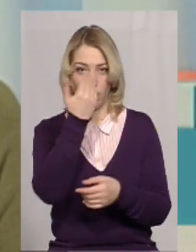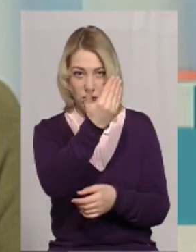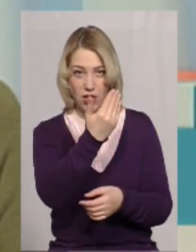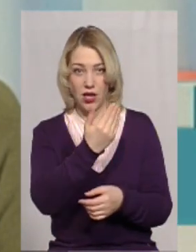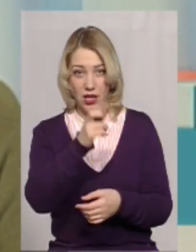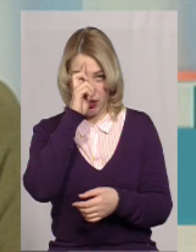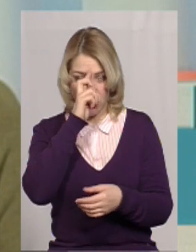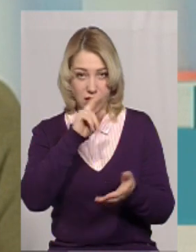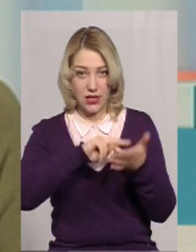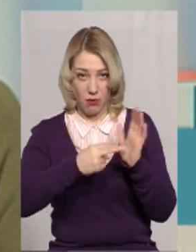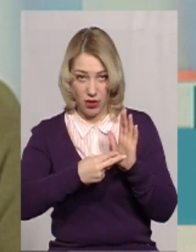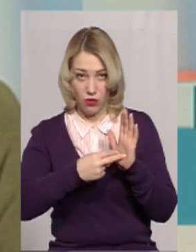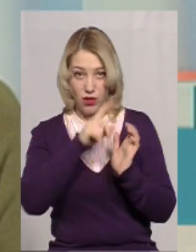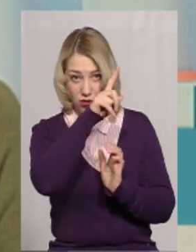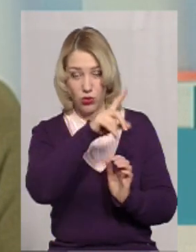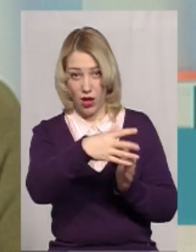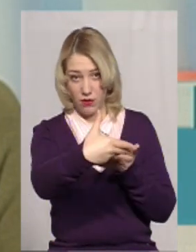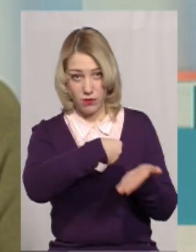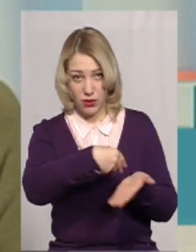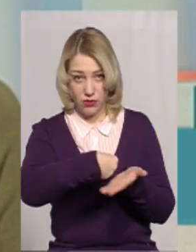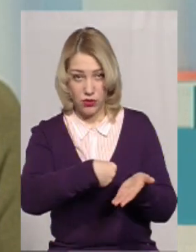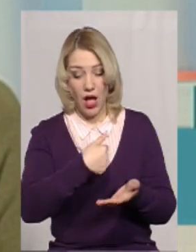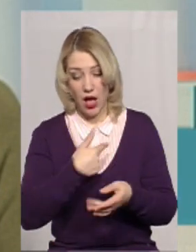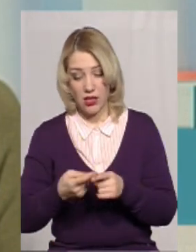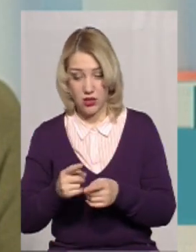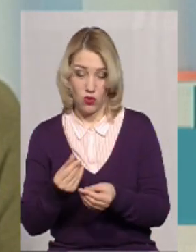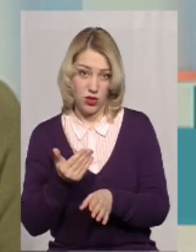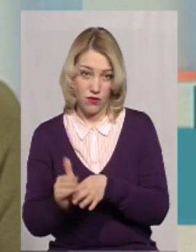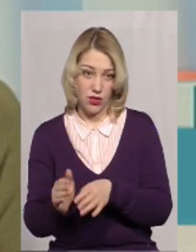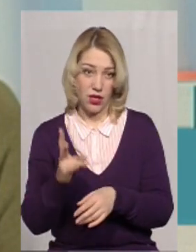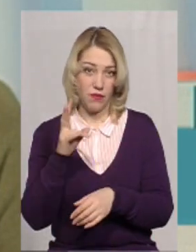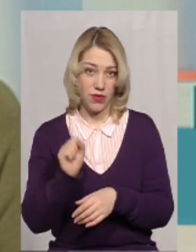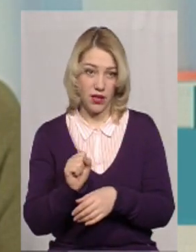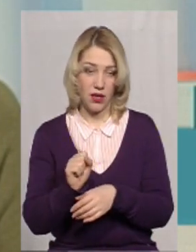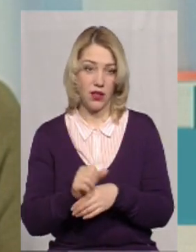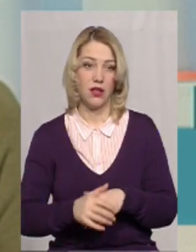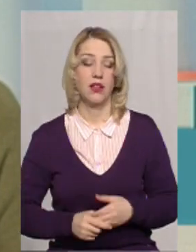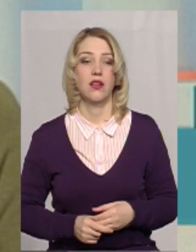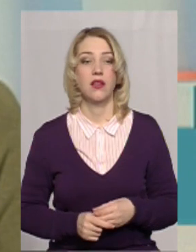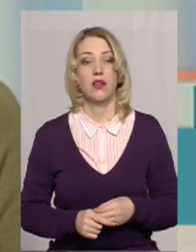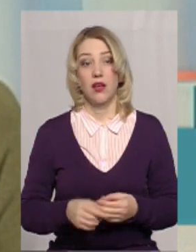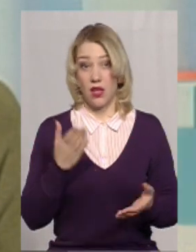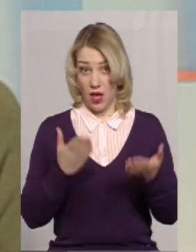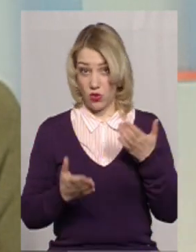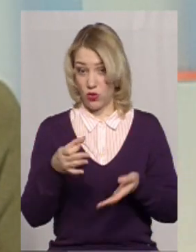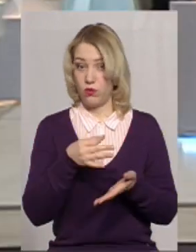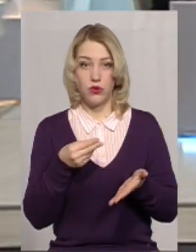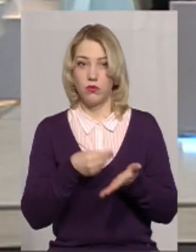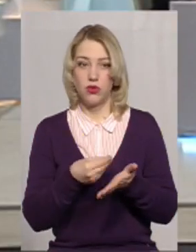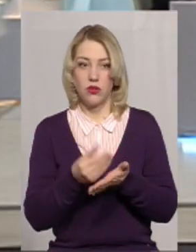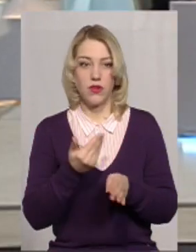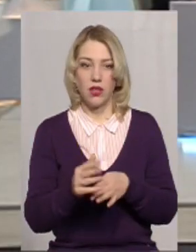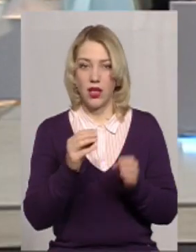запланували, то хай тоді фінансують, а ми ці кошти можемо виділити на ті самі... держава не фінансує це? Ну, якщо обласний бюджет